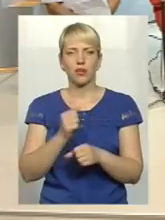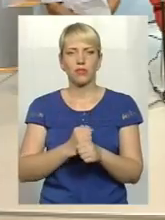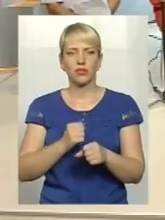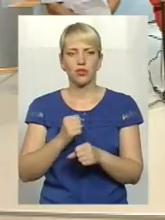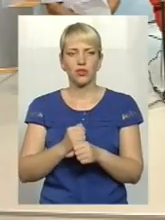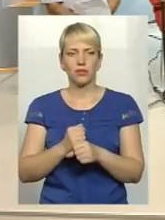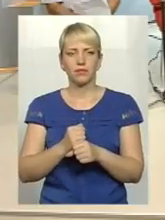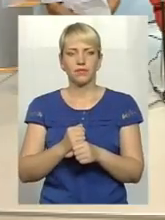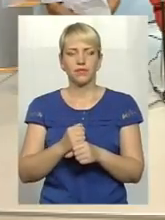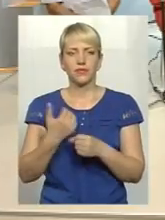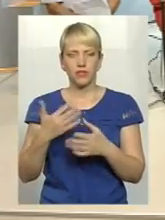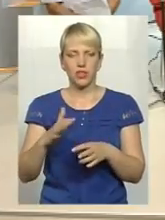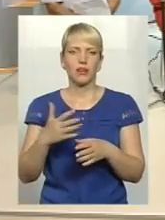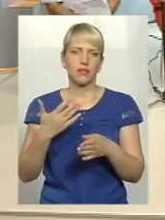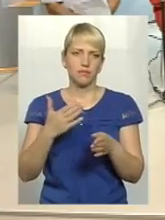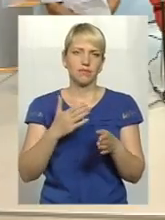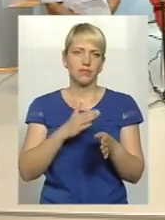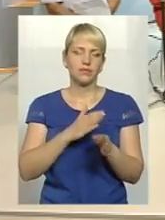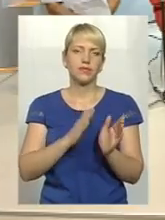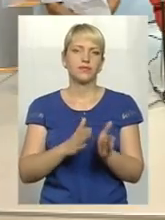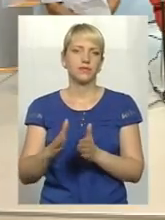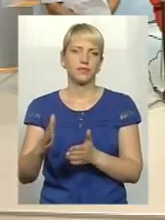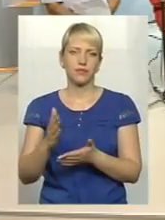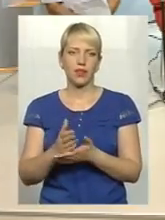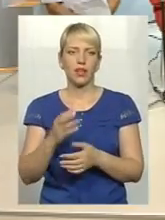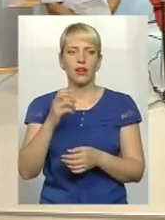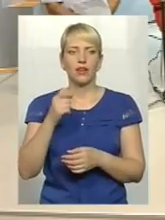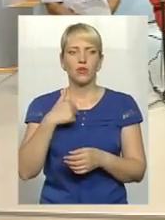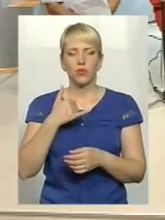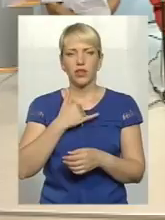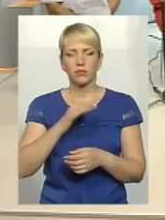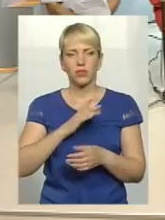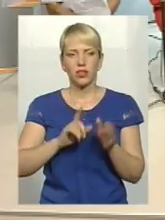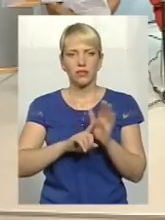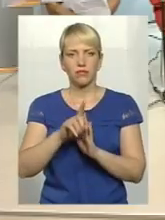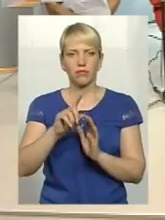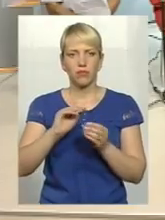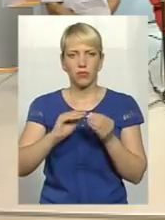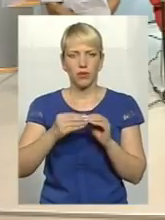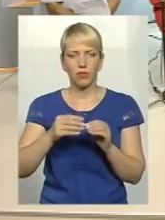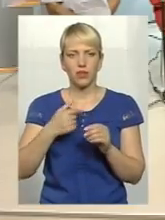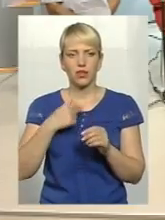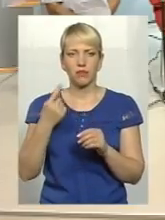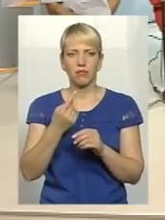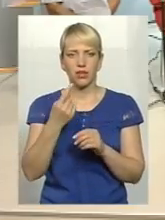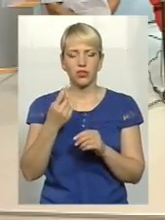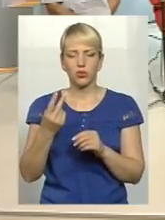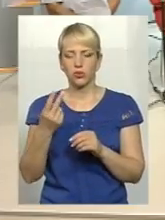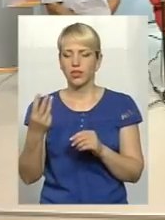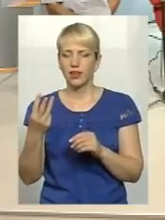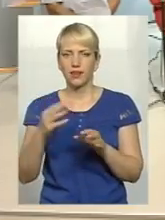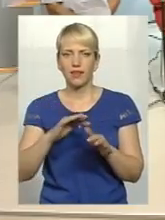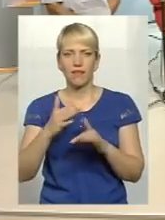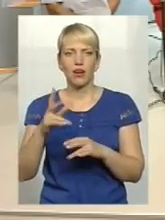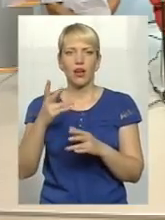працює, а збільшого вона працює. У нас фактично була проблематика, це перша-друга, ну, чуть-чуть третєї хвилі, і коли